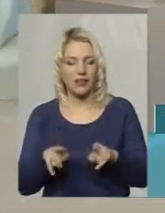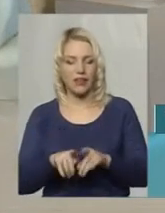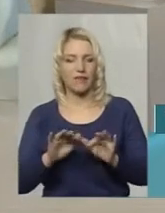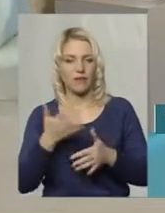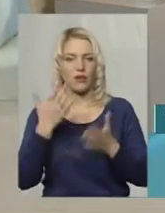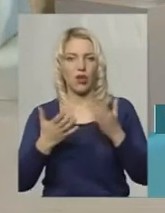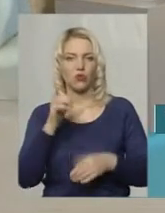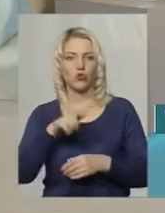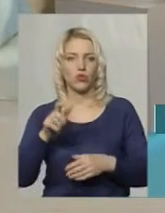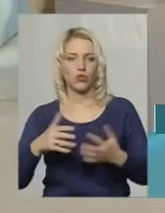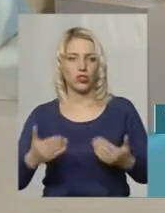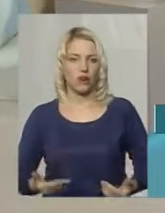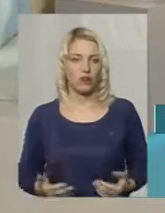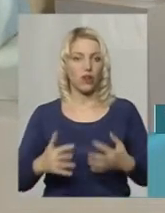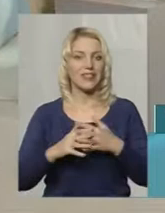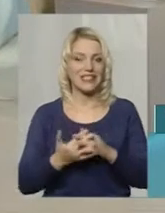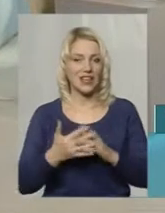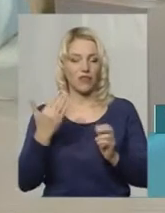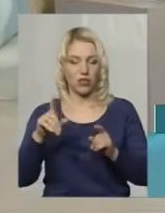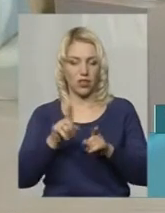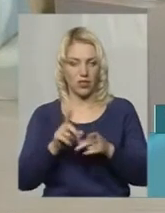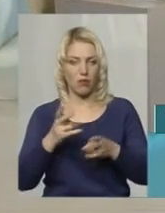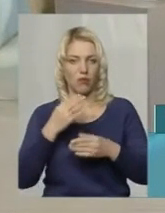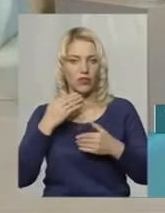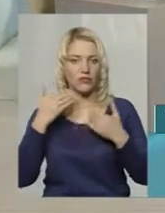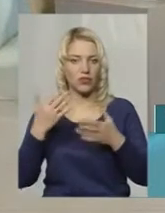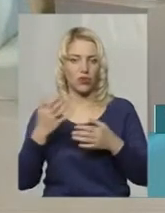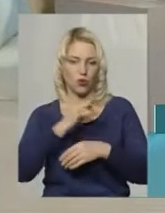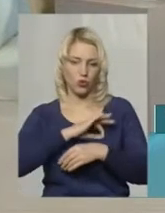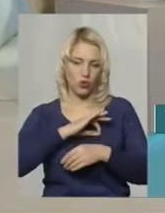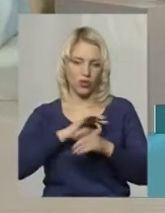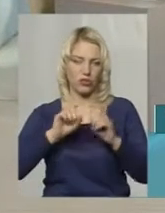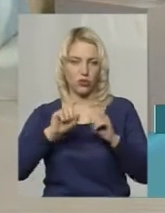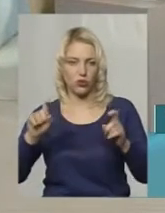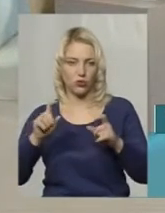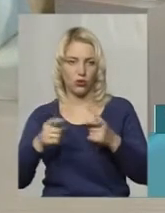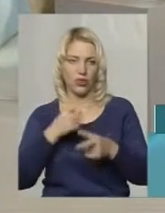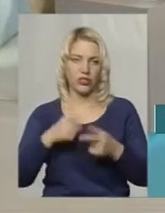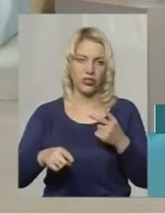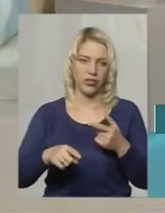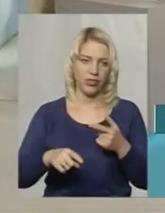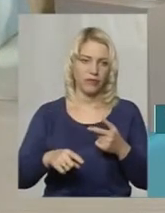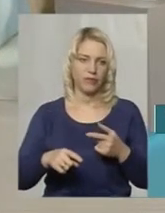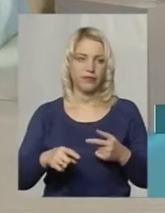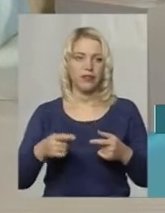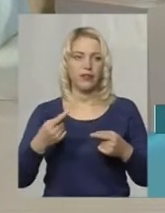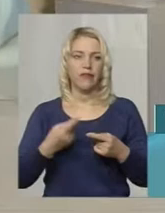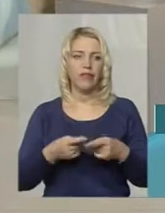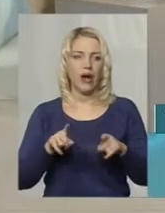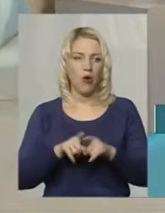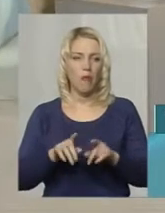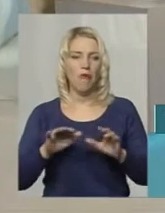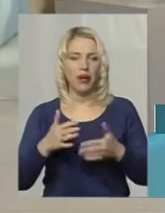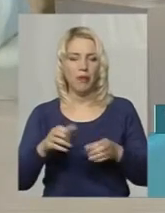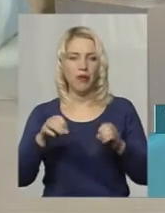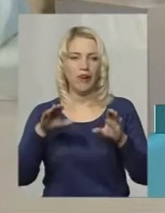якщо люди живуть в селі, вони так само мають свертатися в якусь юридичну контору, чи в інші спосіб вони повинні вирішувати?